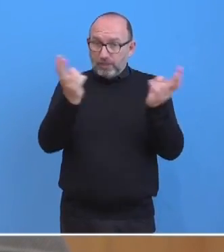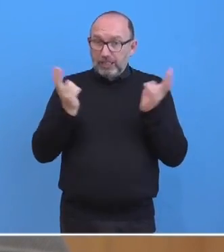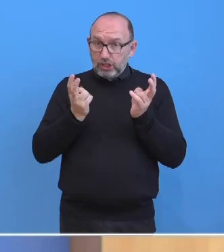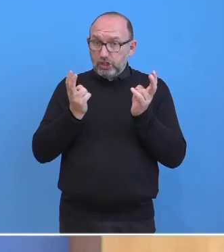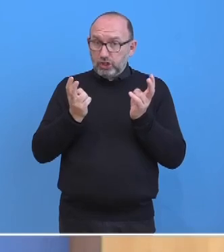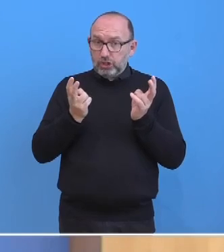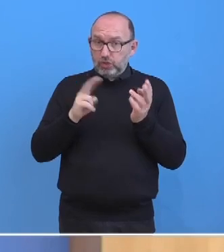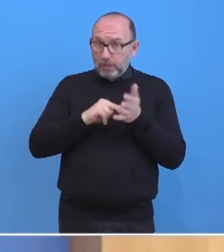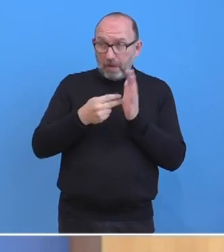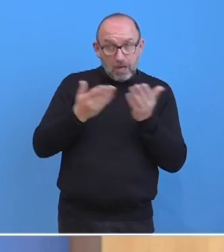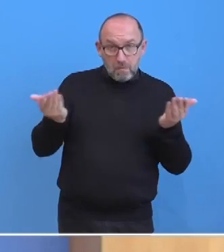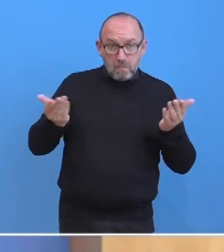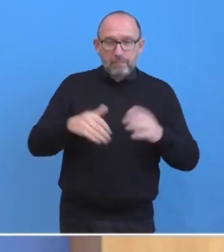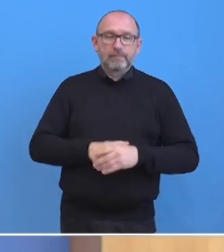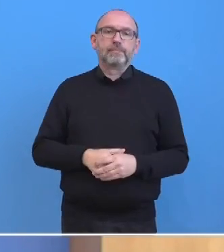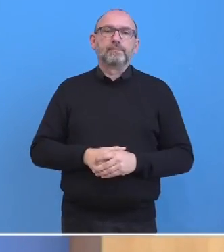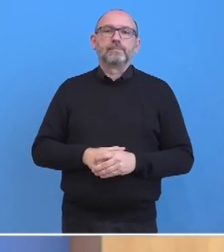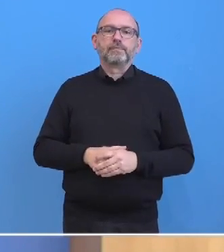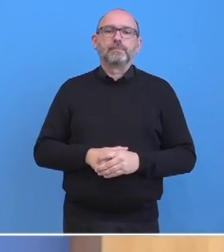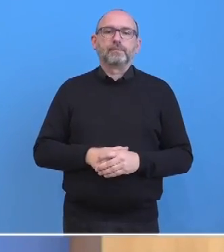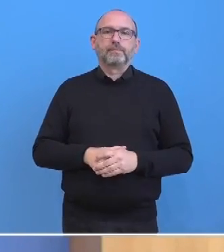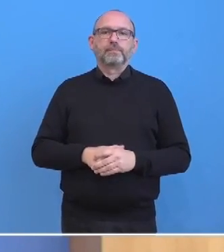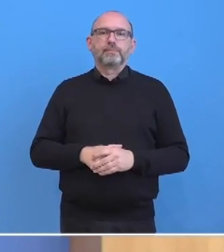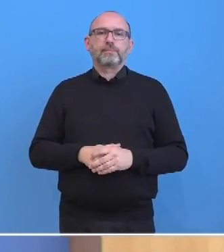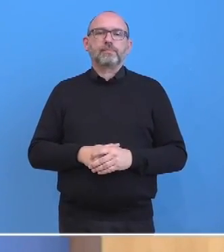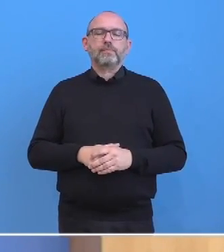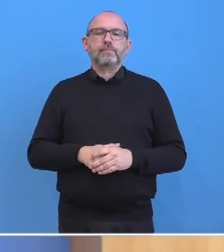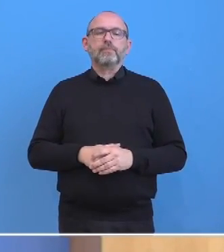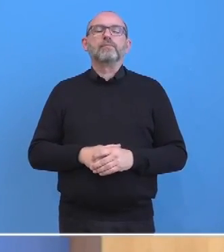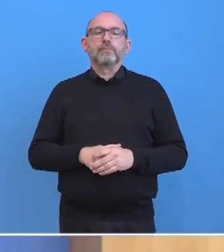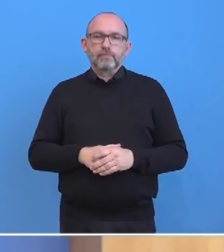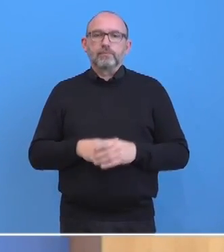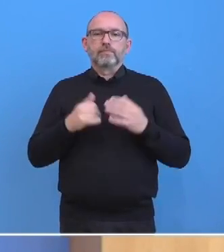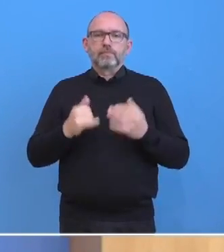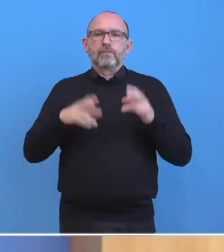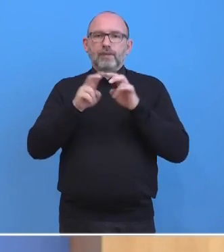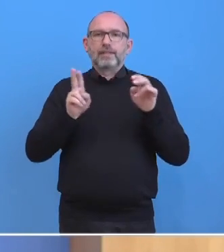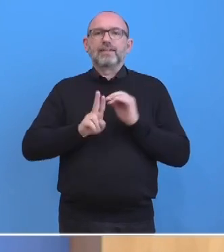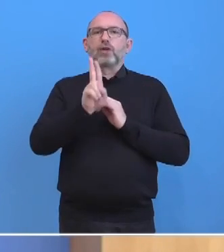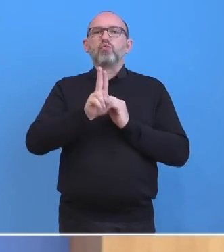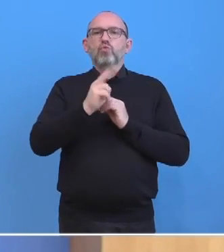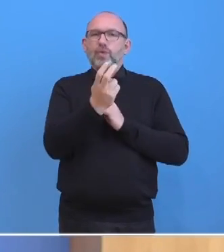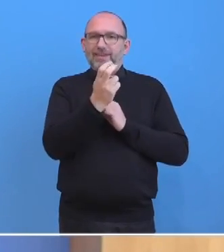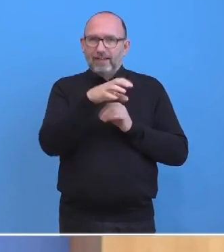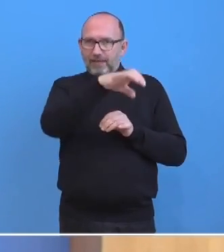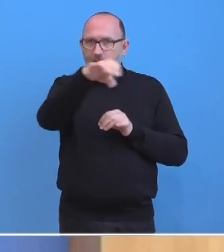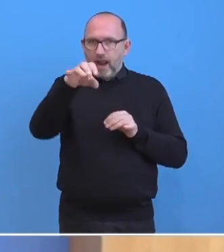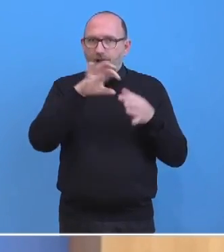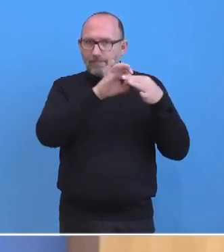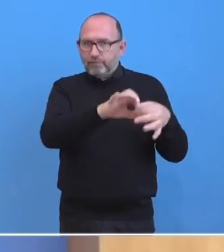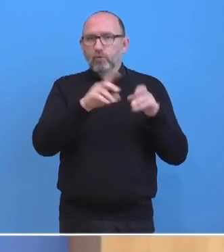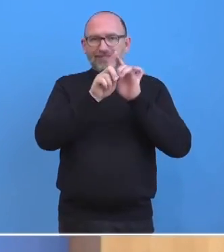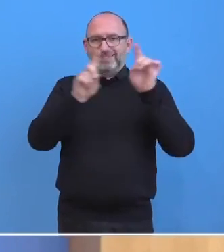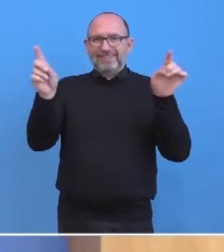vorhaben? Ja, Sie sprechen das Thema an der Ü20-Anlagen und vor allem beim Thema Wind.